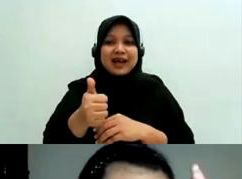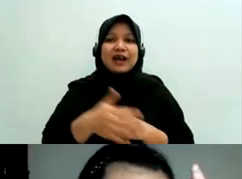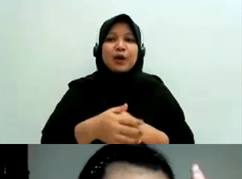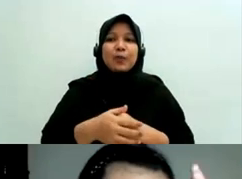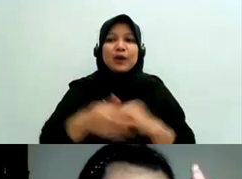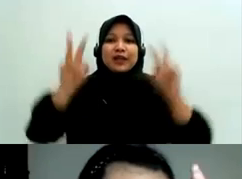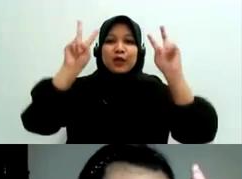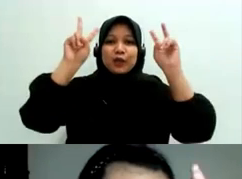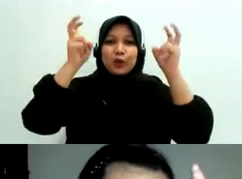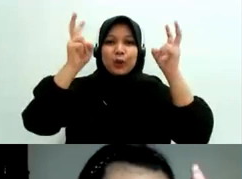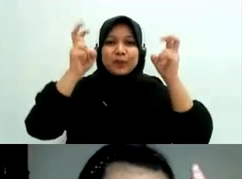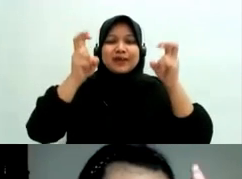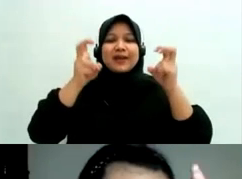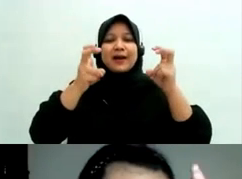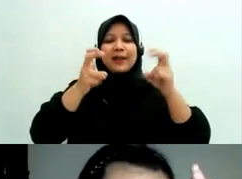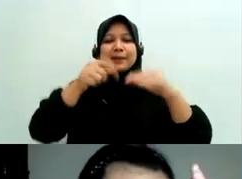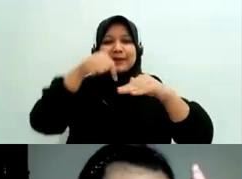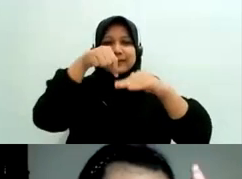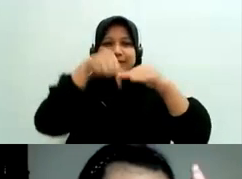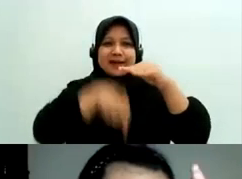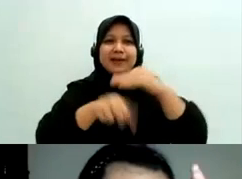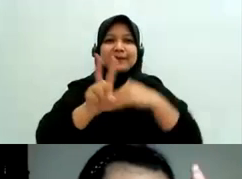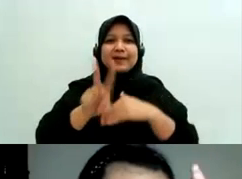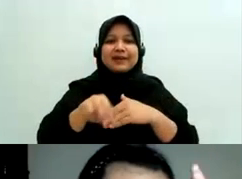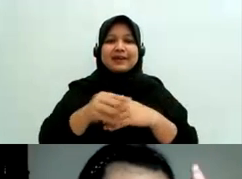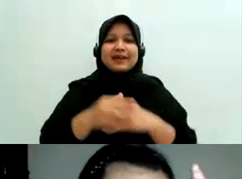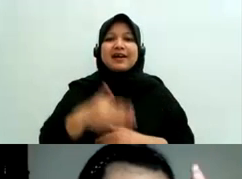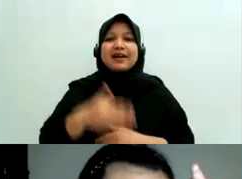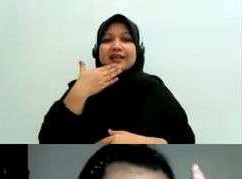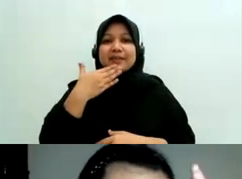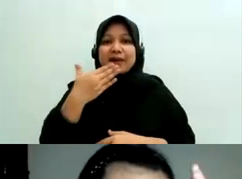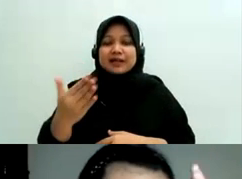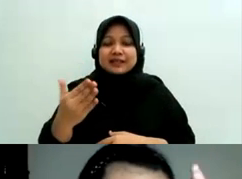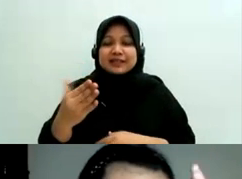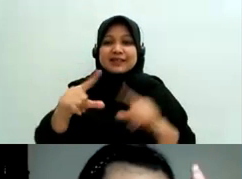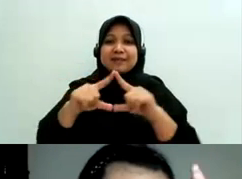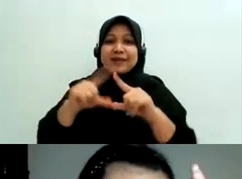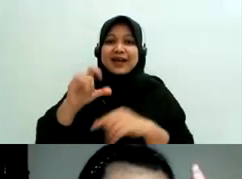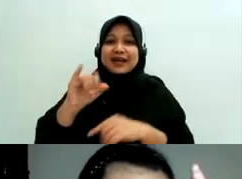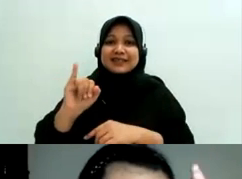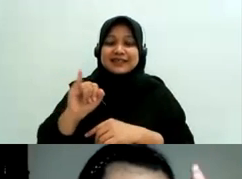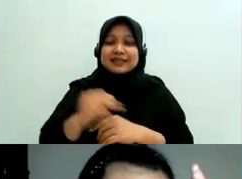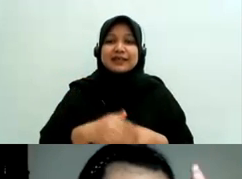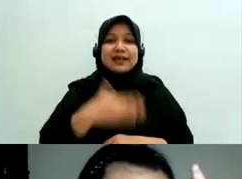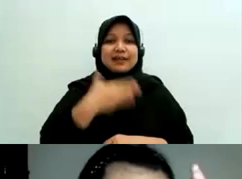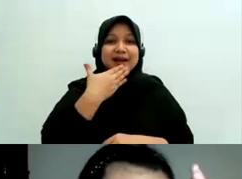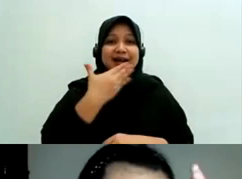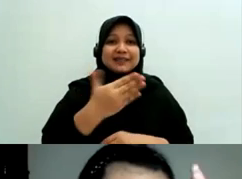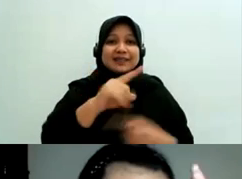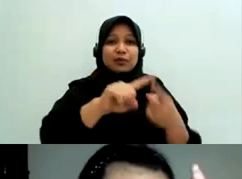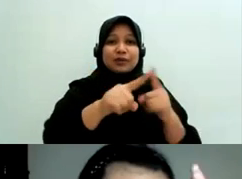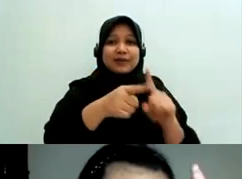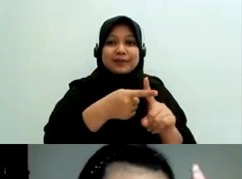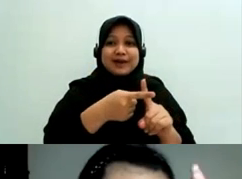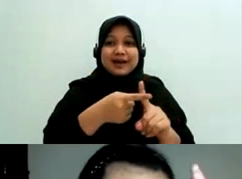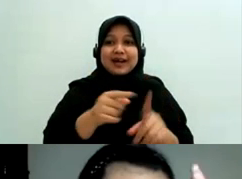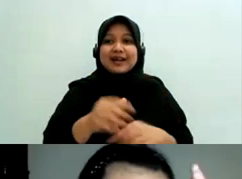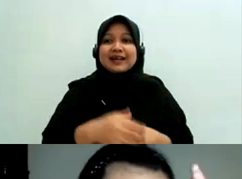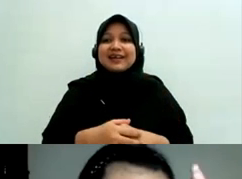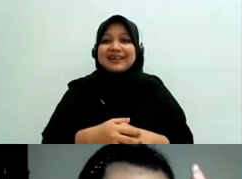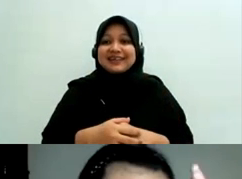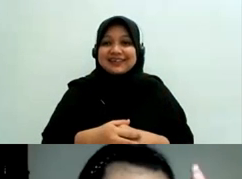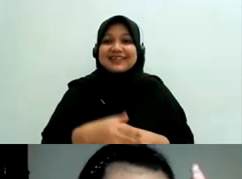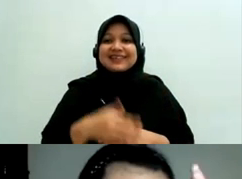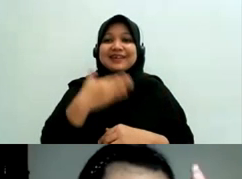spesifik lagi mungkin seperti itu terima kasih mbak Haji kesedihatan hari ini terima kasih teman-teman terima kasih sehat